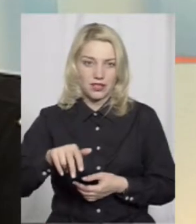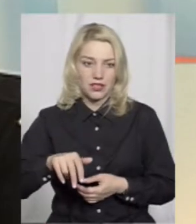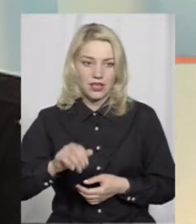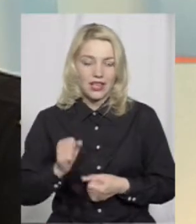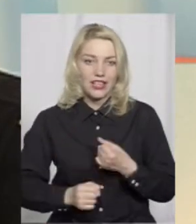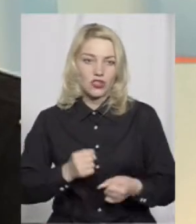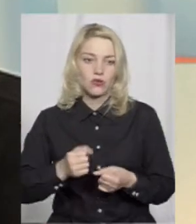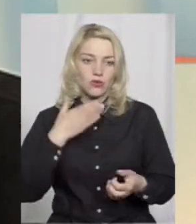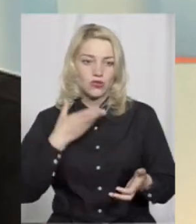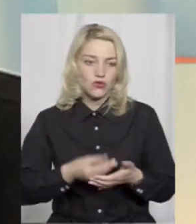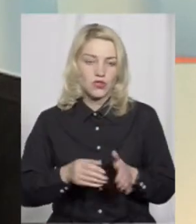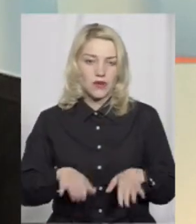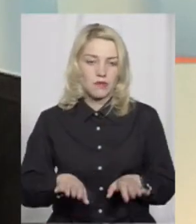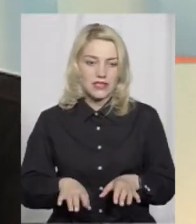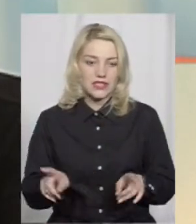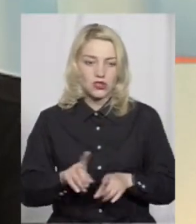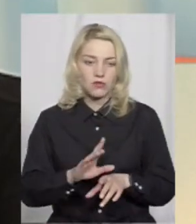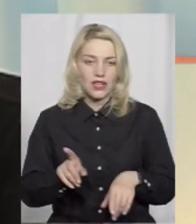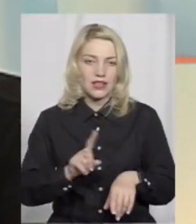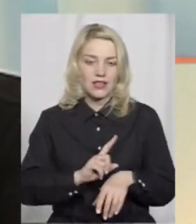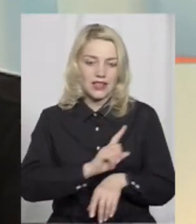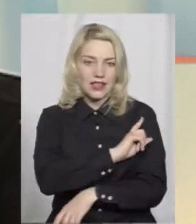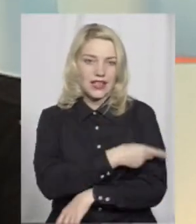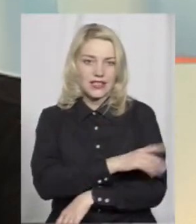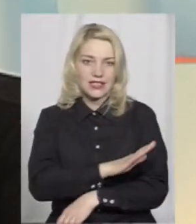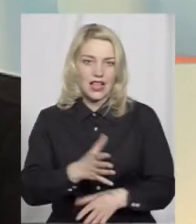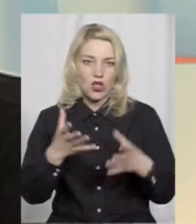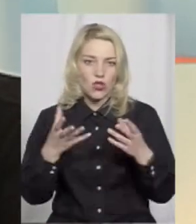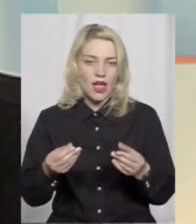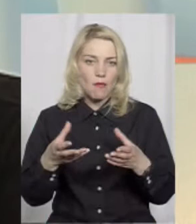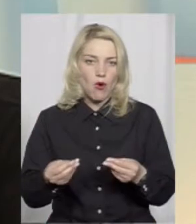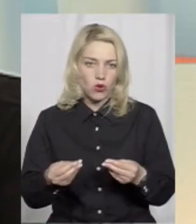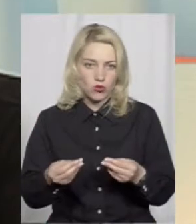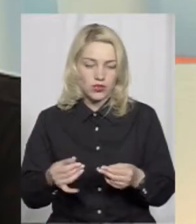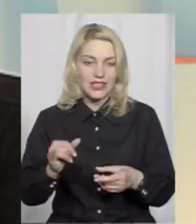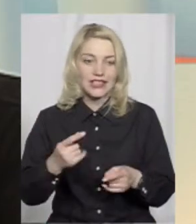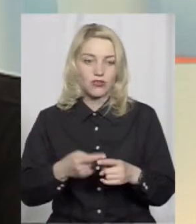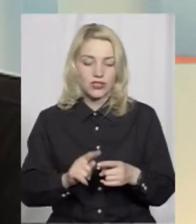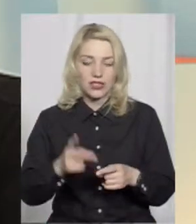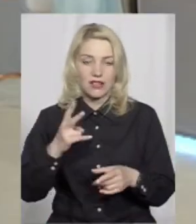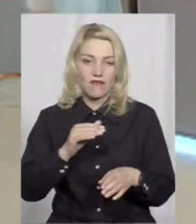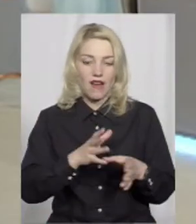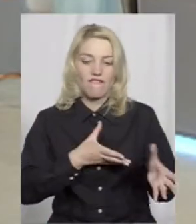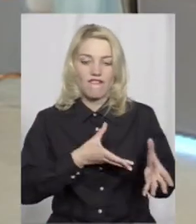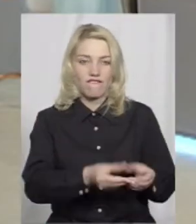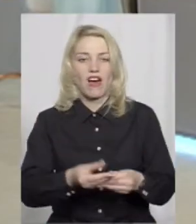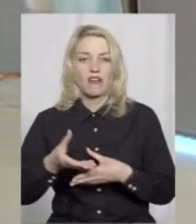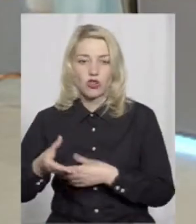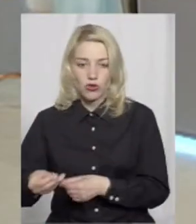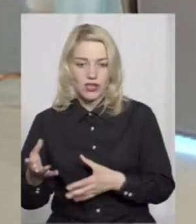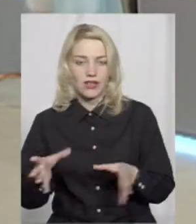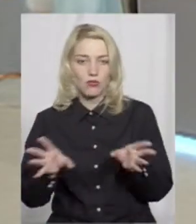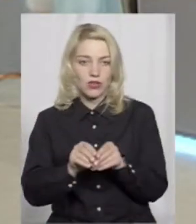добігти до свого місця призначення, щоб не так сильно намокнути, розумієте? І от цих два фактори, які поєдналися з дощем,